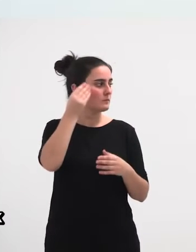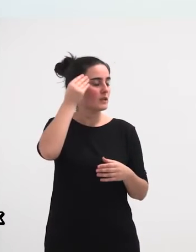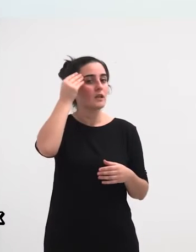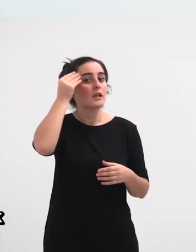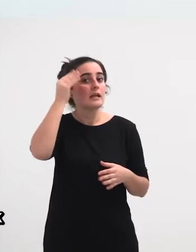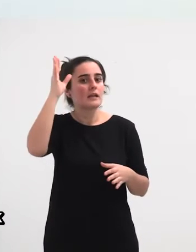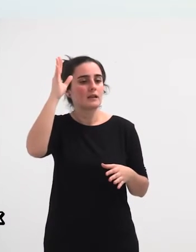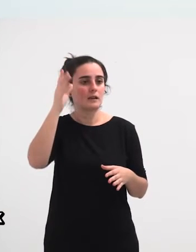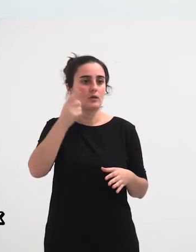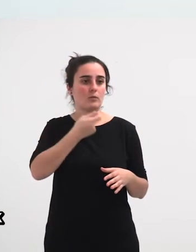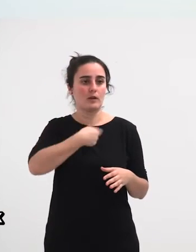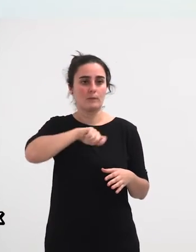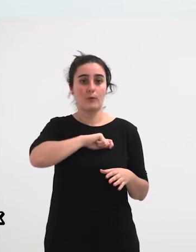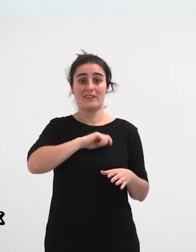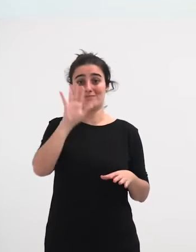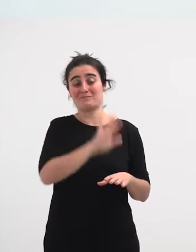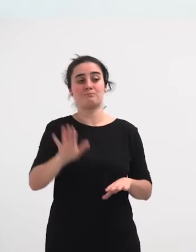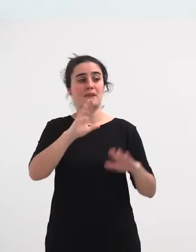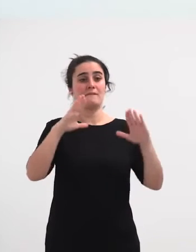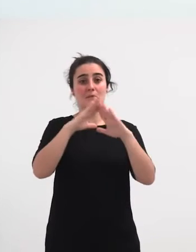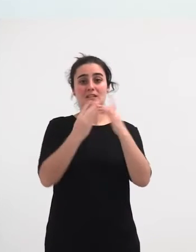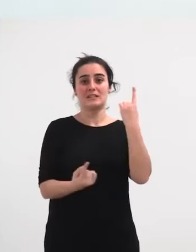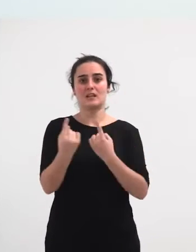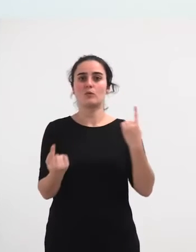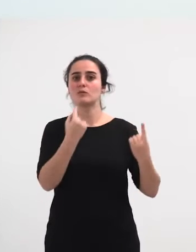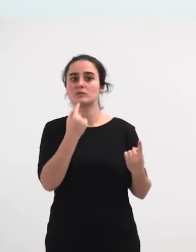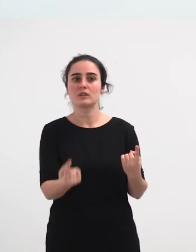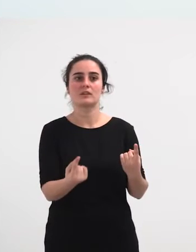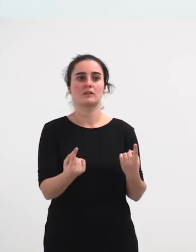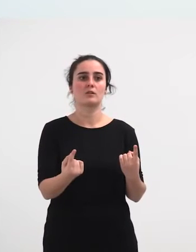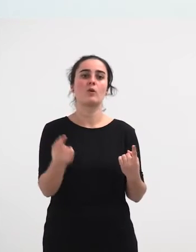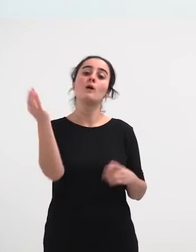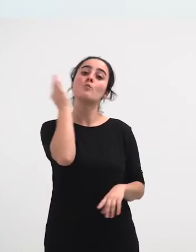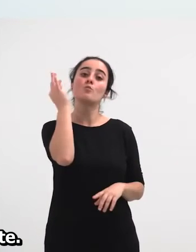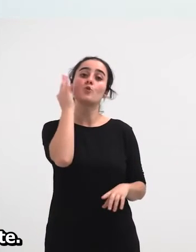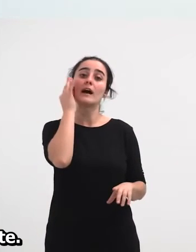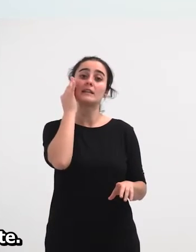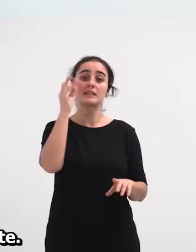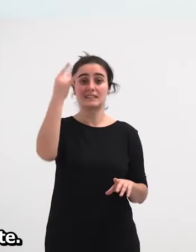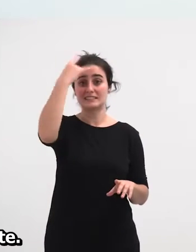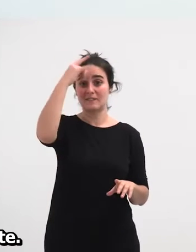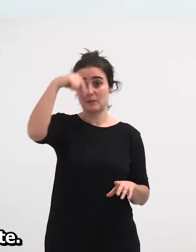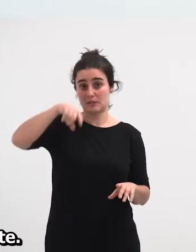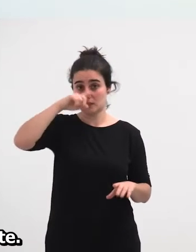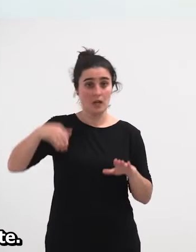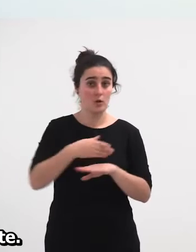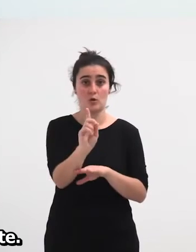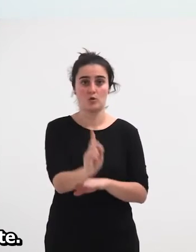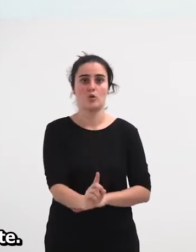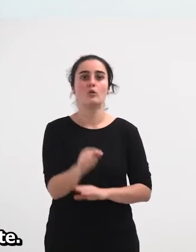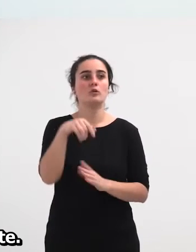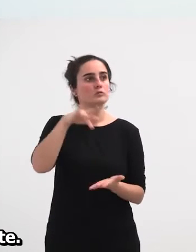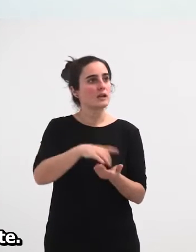usteet espainiko feminista batzuk, hasi zirela planteatzen, aurten emakumerik ez joatea sanferminetara. Karo, justu ekaina maierazen,